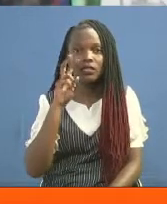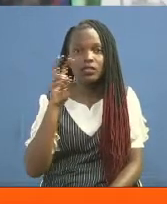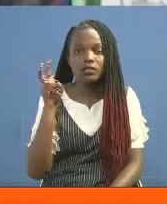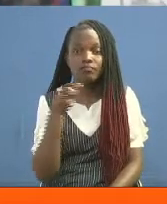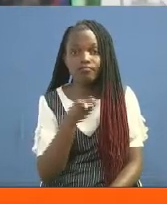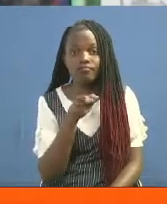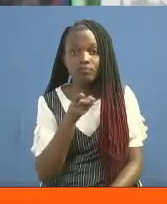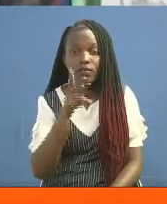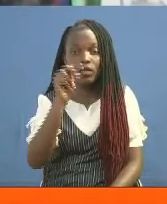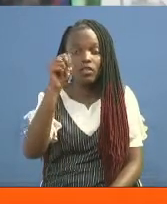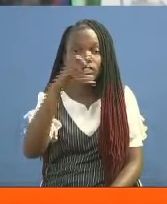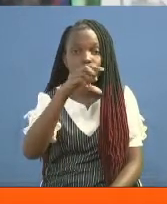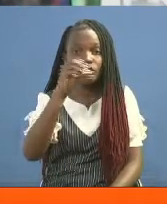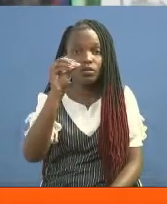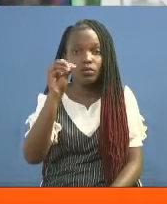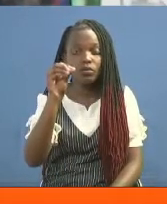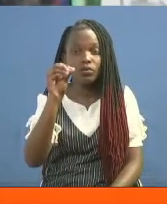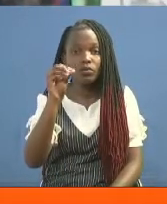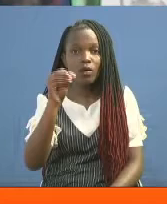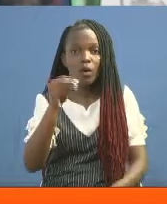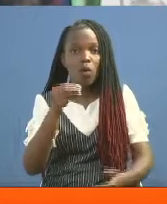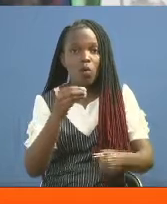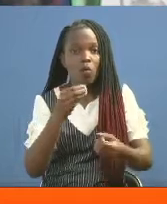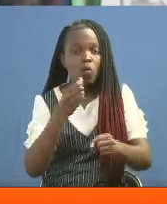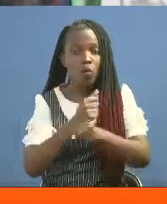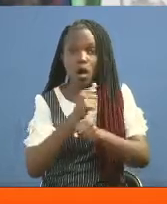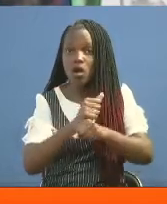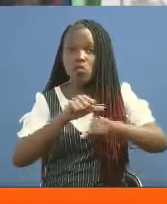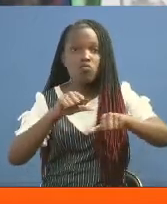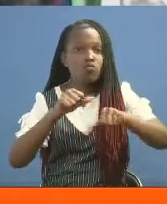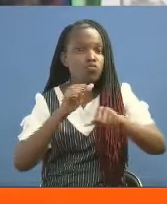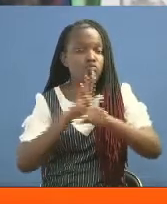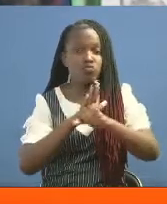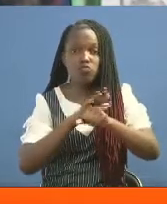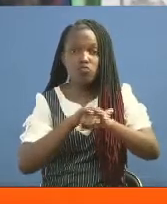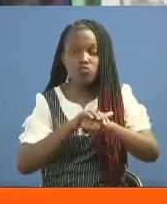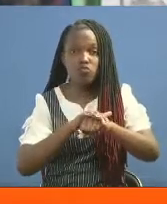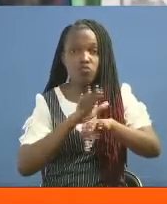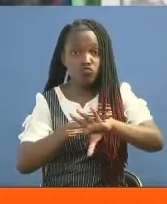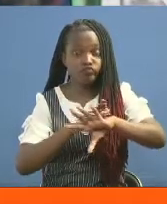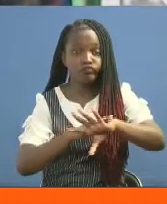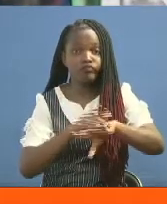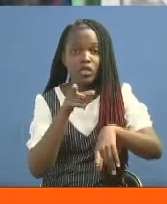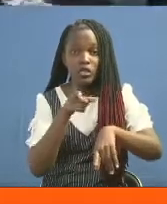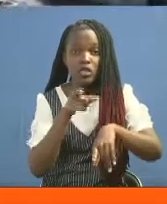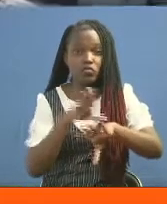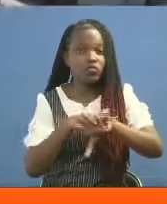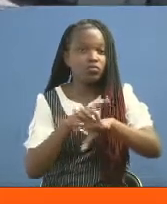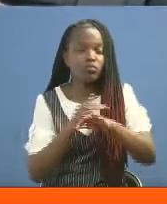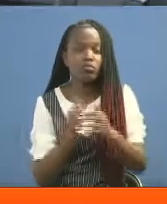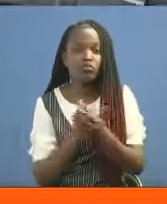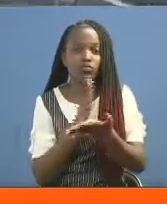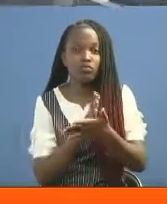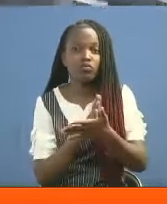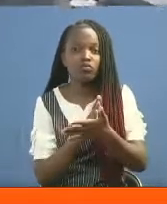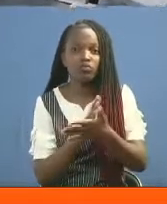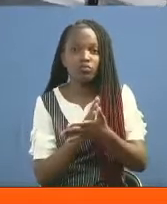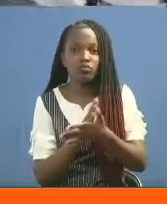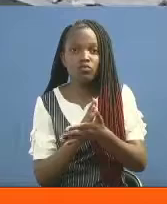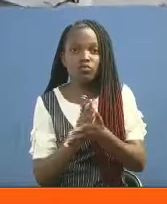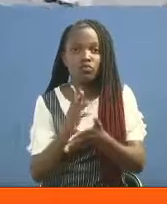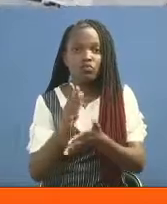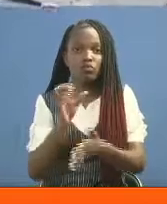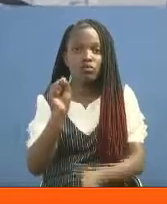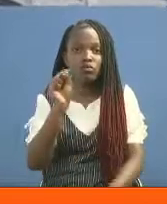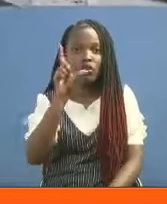NGOs na vitu nginya sinafanya vizuri sana. Bapakabiana mask free, hiyo ni vizuri sana na nifanya vizuri. Mta ya mabanda